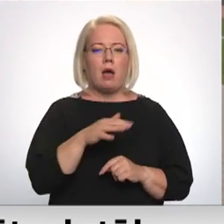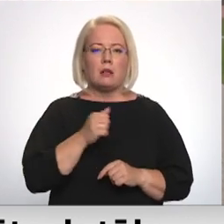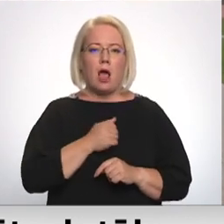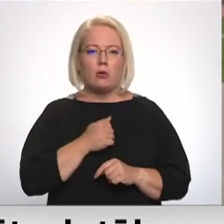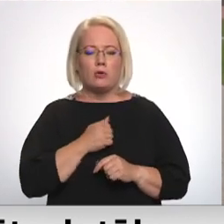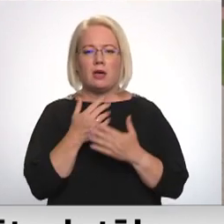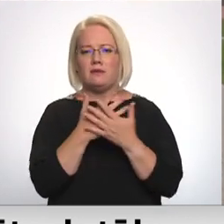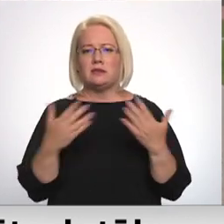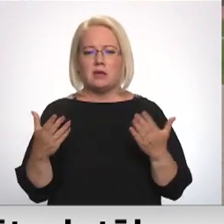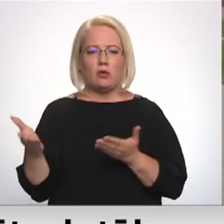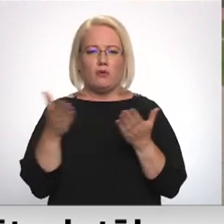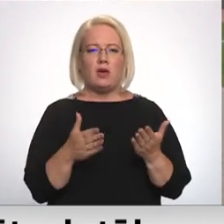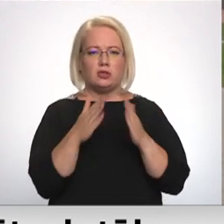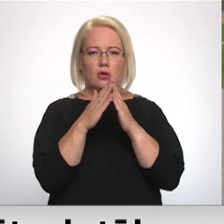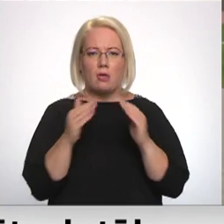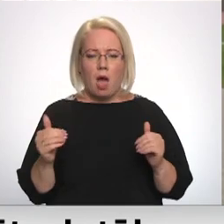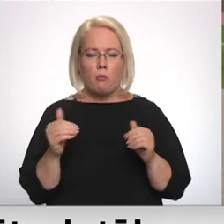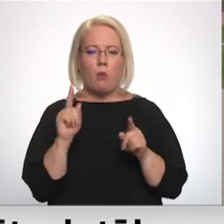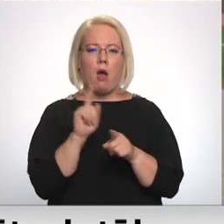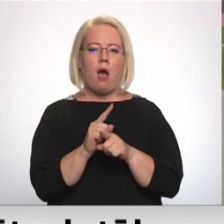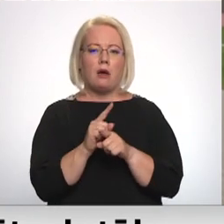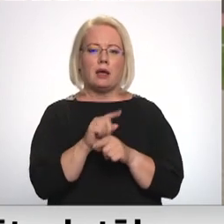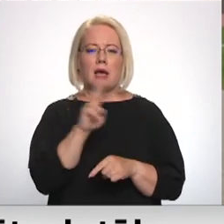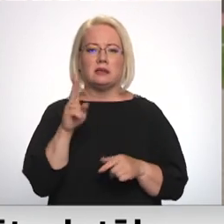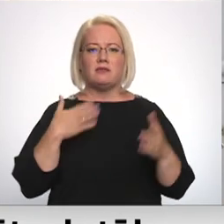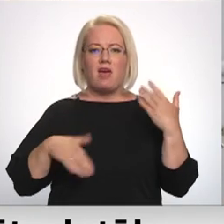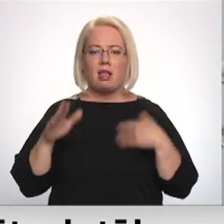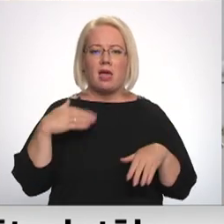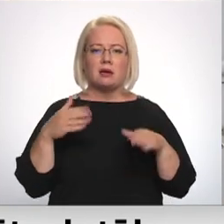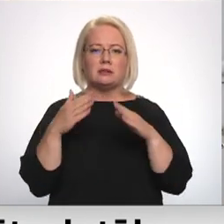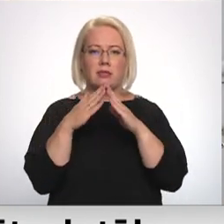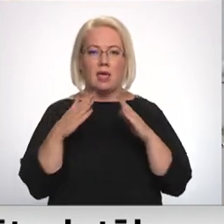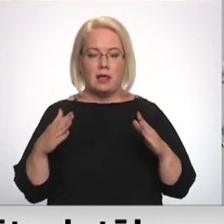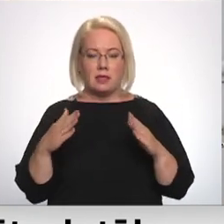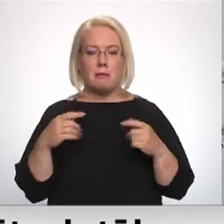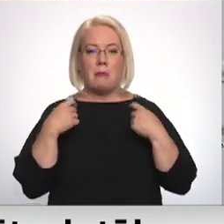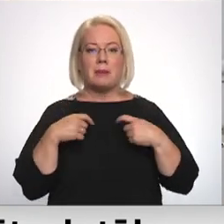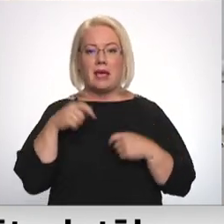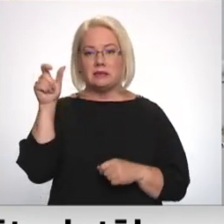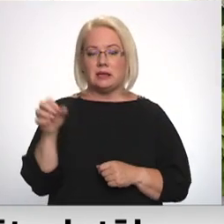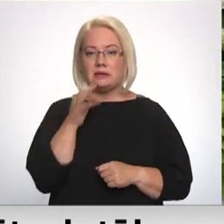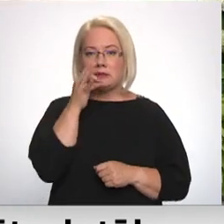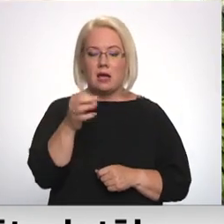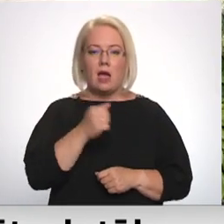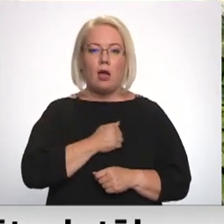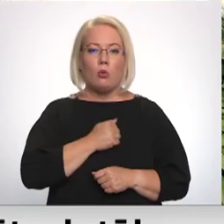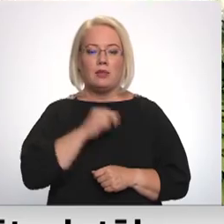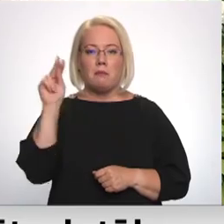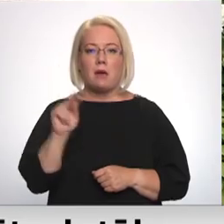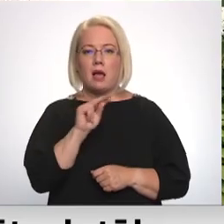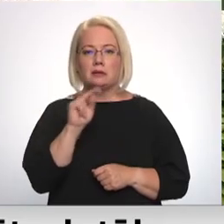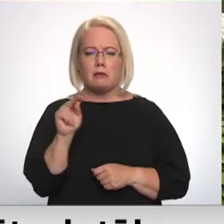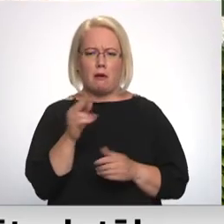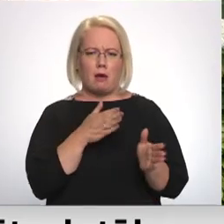dažai duvīsunumu, ir īspējas arī, kurš vēlējās varbūt ar teltīm. Priestris tāpat stāsta, ka aglonas bazilika šobrīd ir